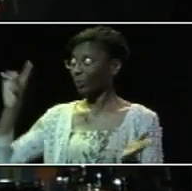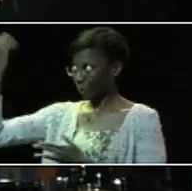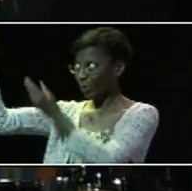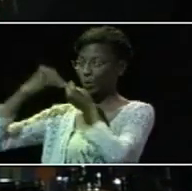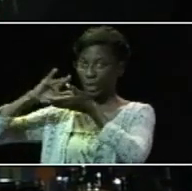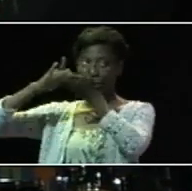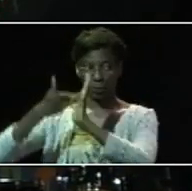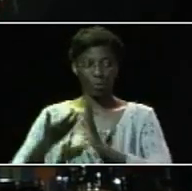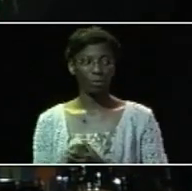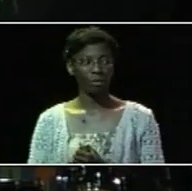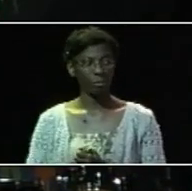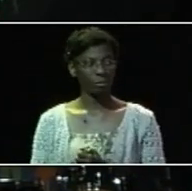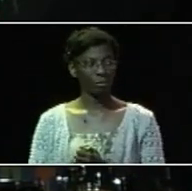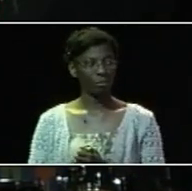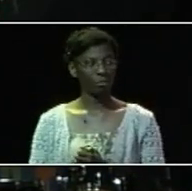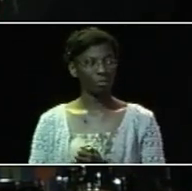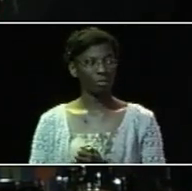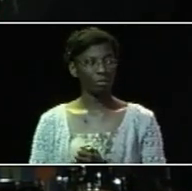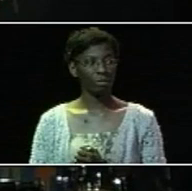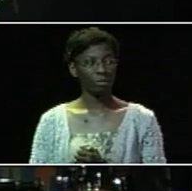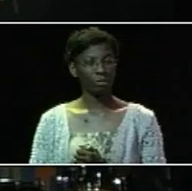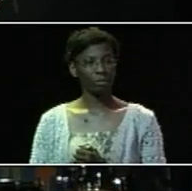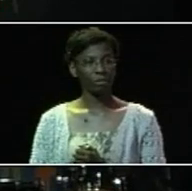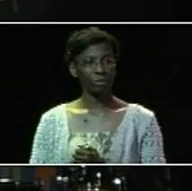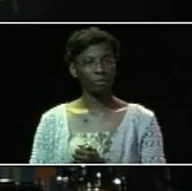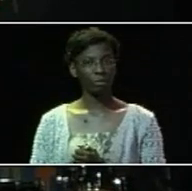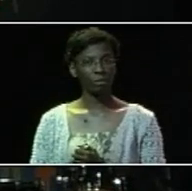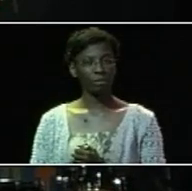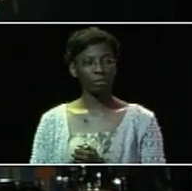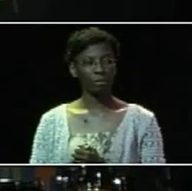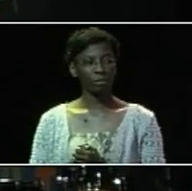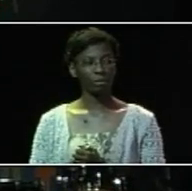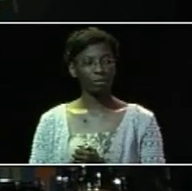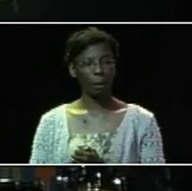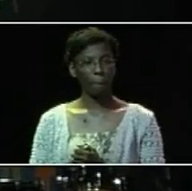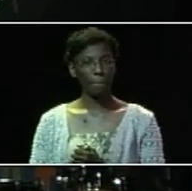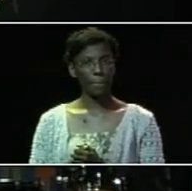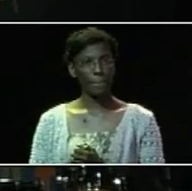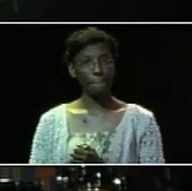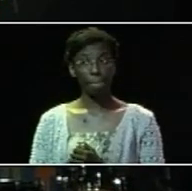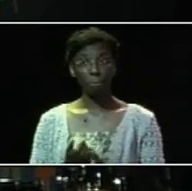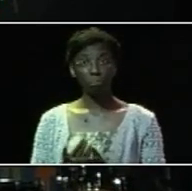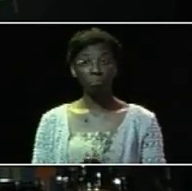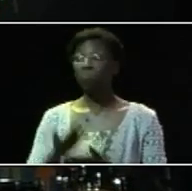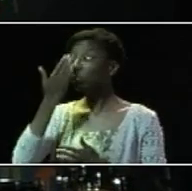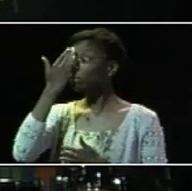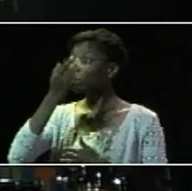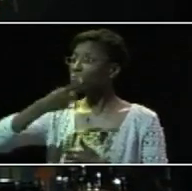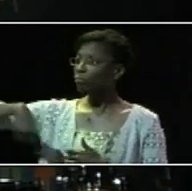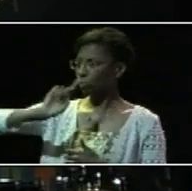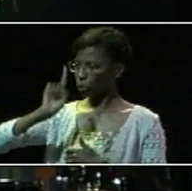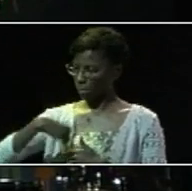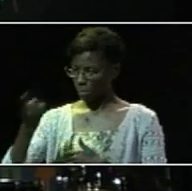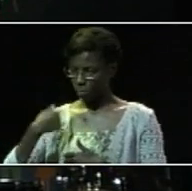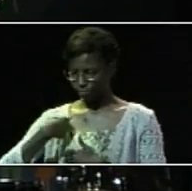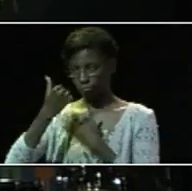vous êtes censé prêcher